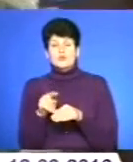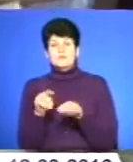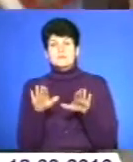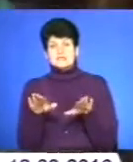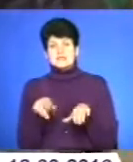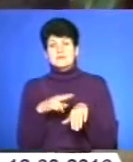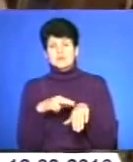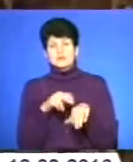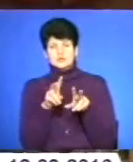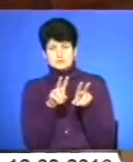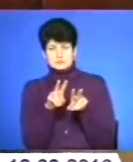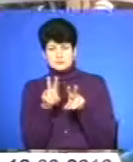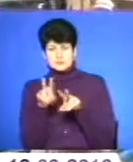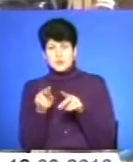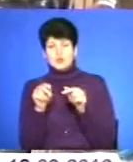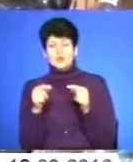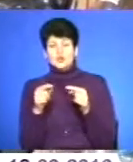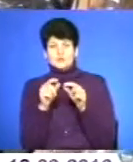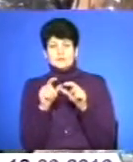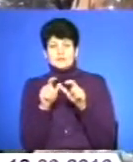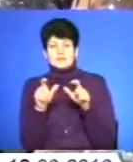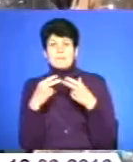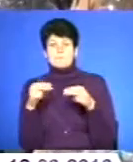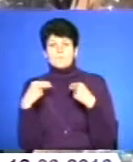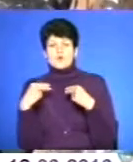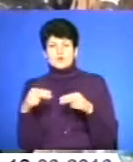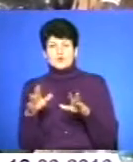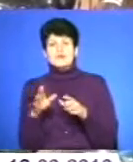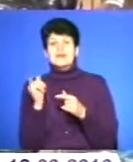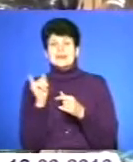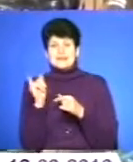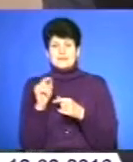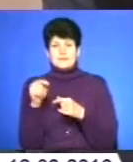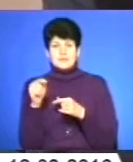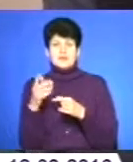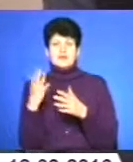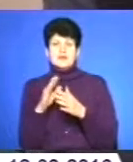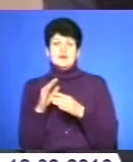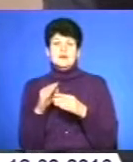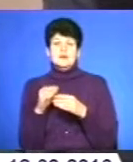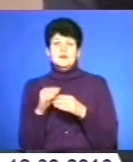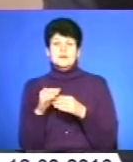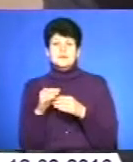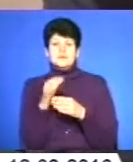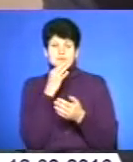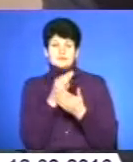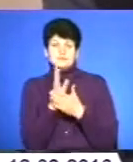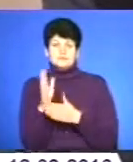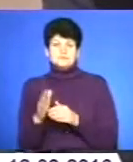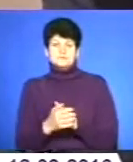ретельніше відстежуватимуть точки нелегального продажу, а винних притягуватимуть до відповідальності. Основна вимога